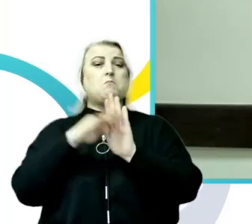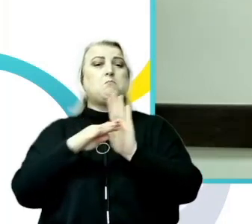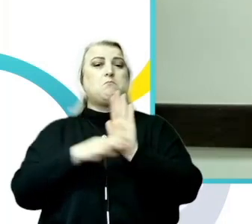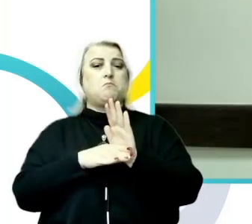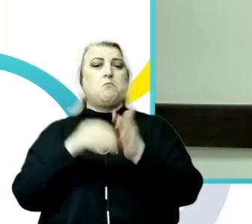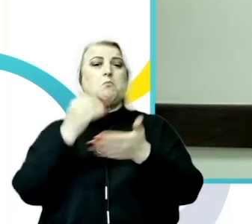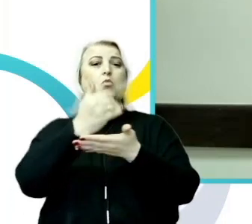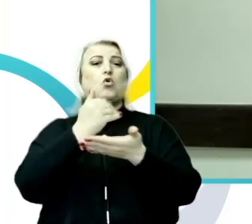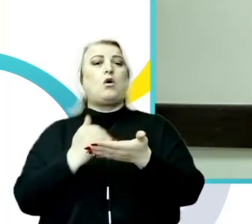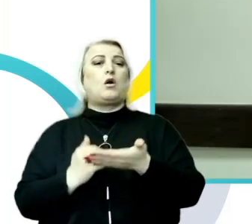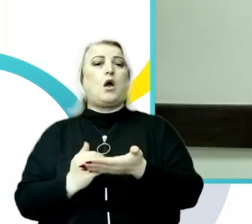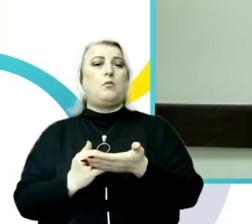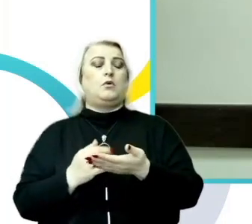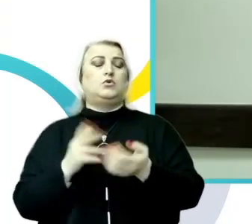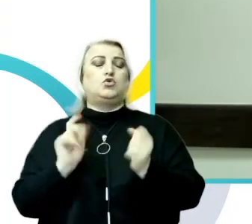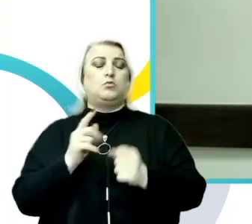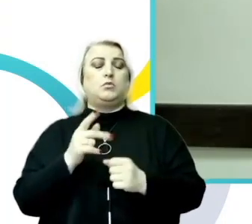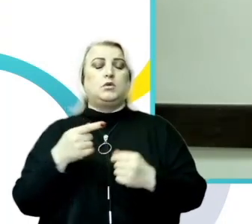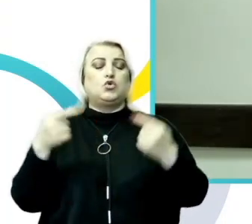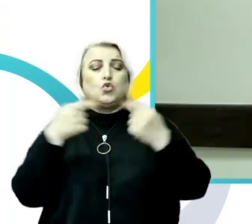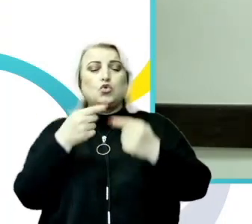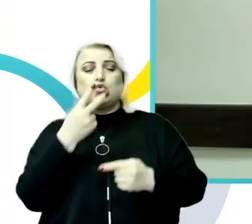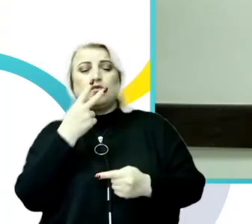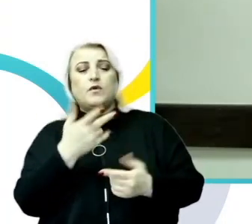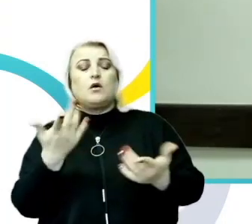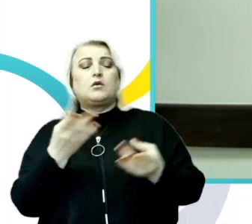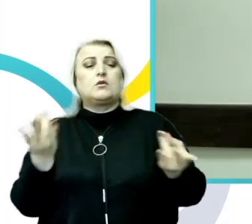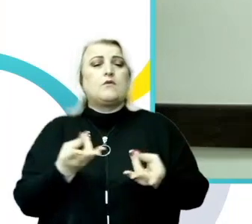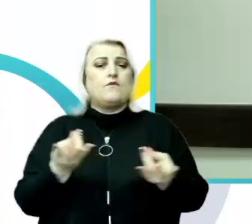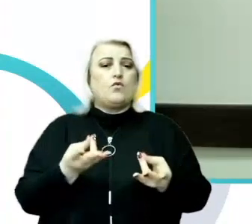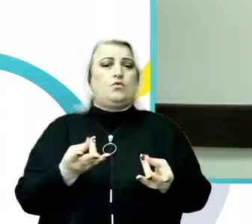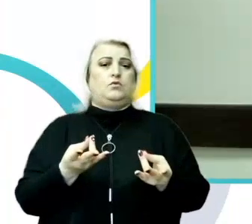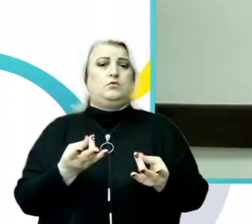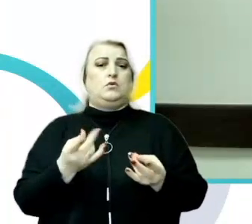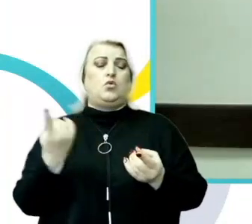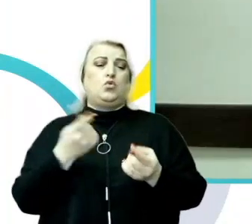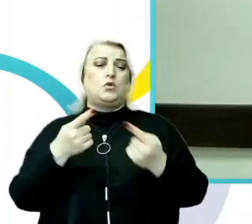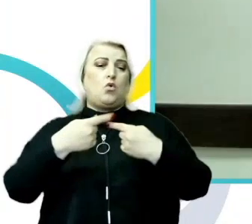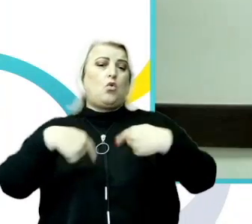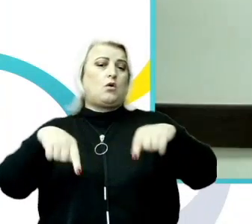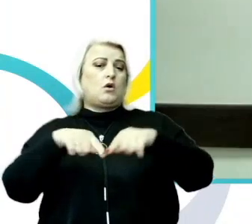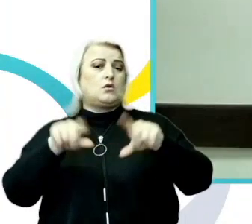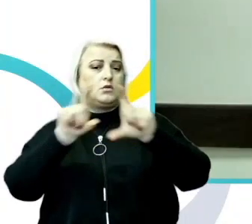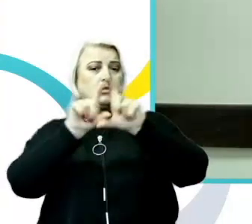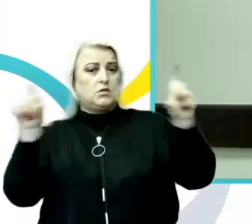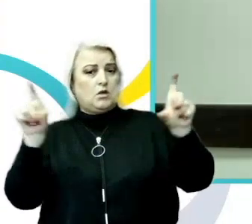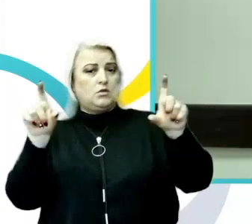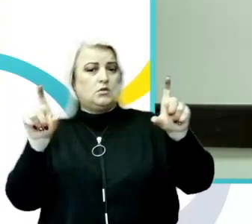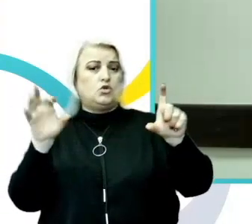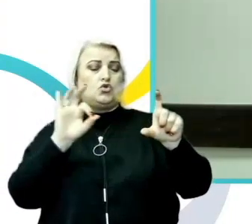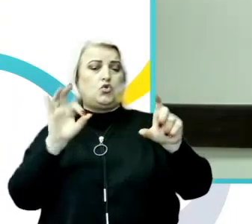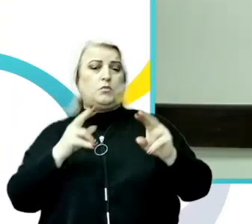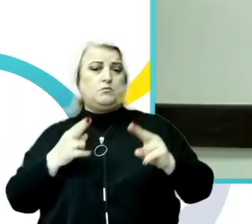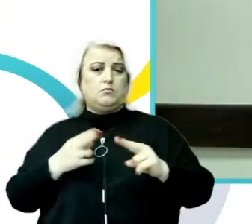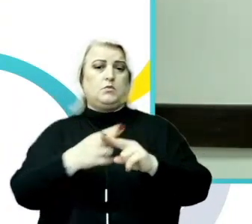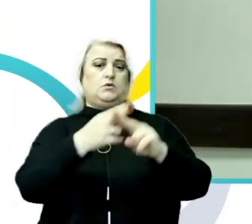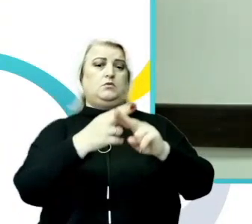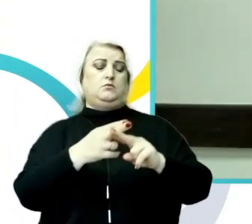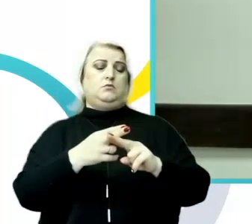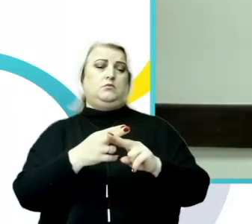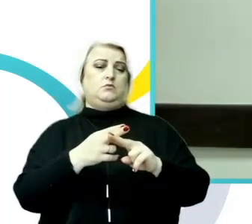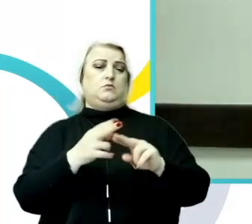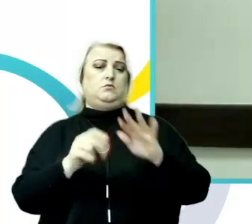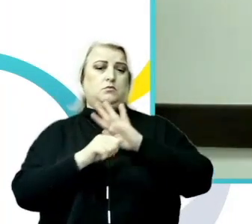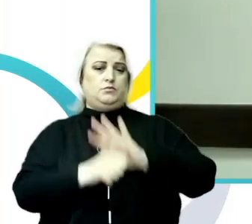care sunt nevoile și necesitățile unei instituții din perspectiva de prevenire, raportare și investigare a